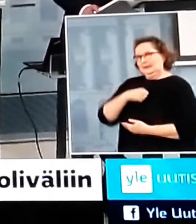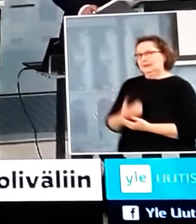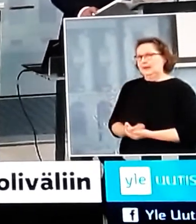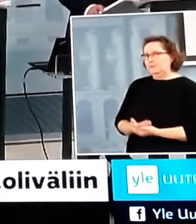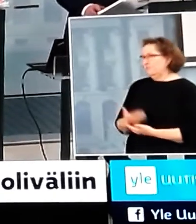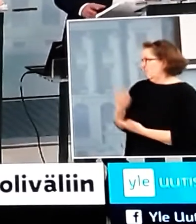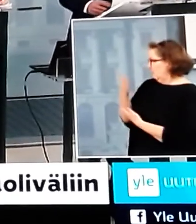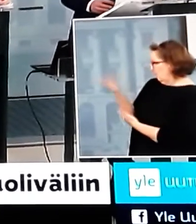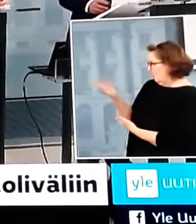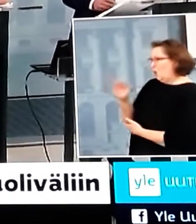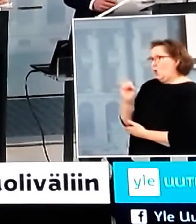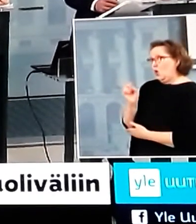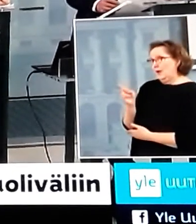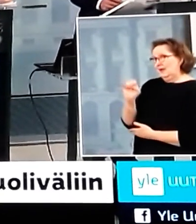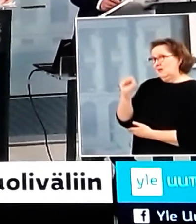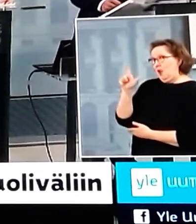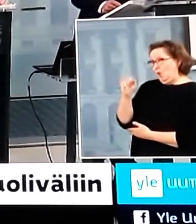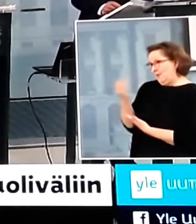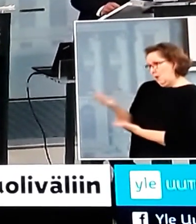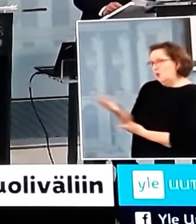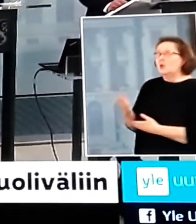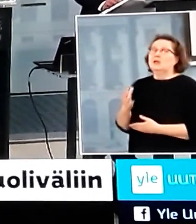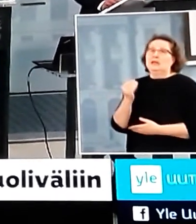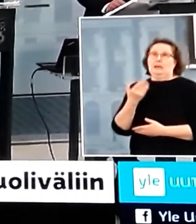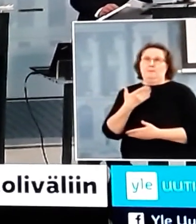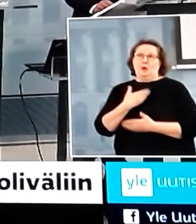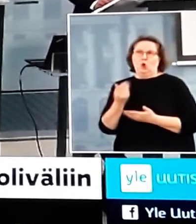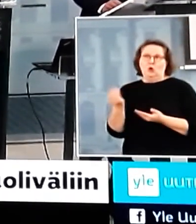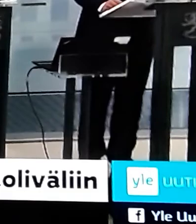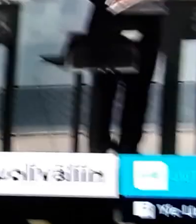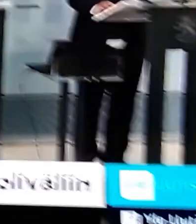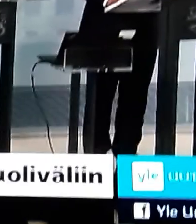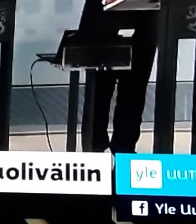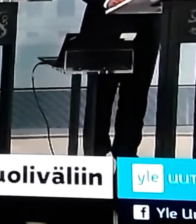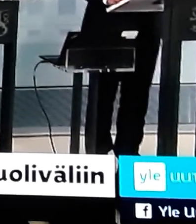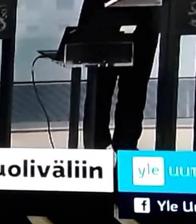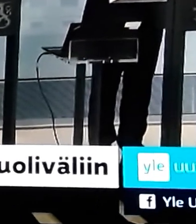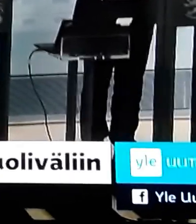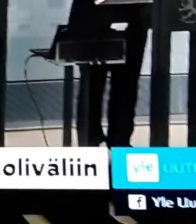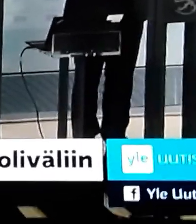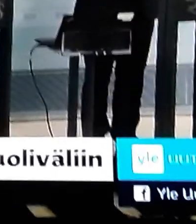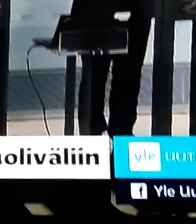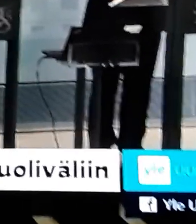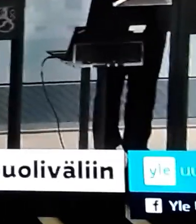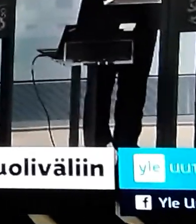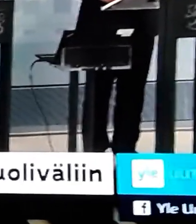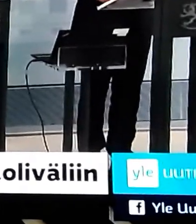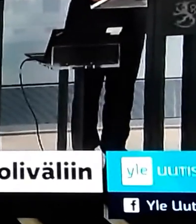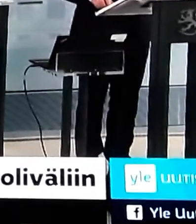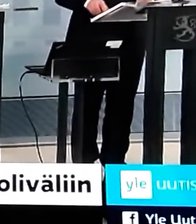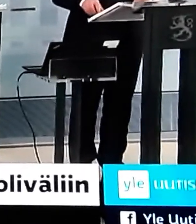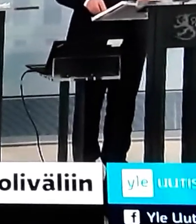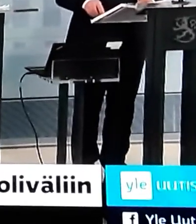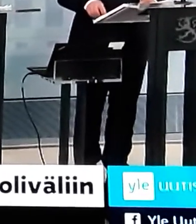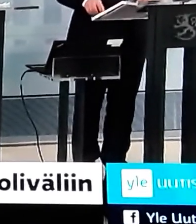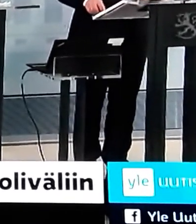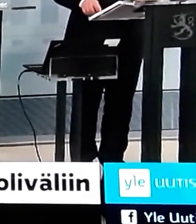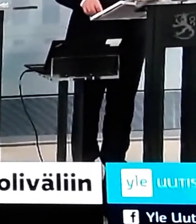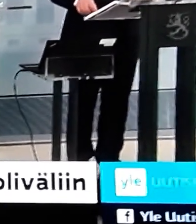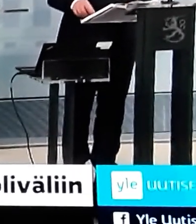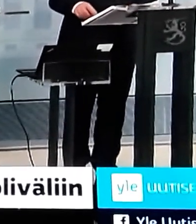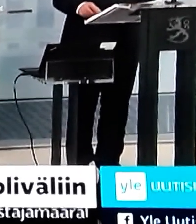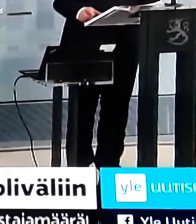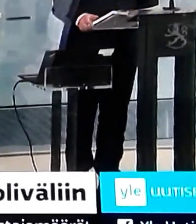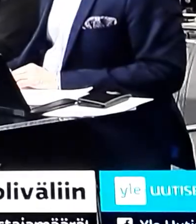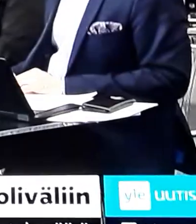paljon lisättävää tähän, että todella se, että meillä on nyt työkalupakki ja sieltä ei vielä kaikkia työkaluja ole suinkaan käytössä. Palaamme niihin sitä mukaan, kun seuraamme,